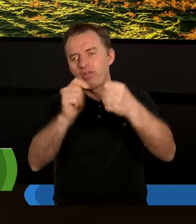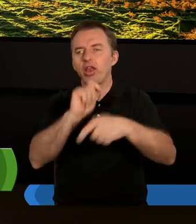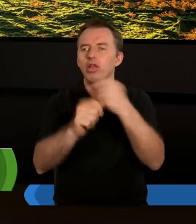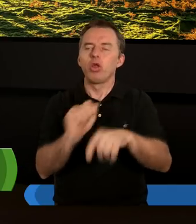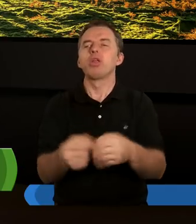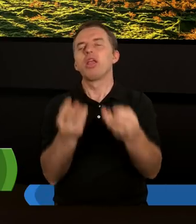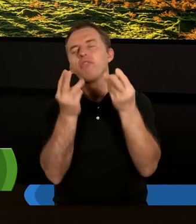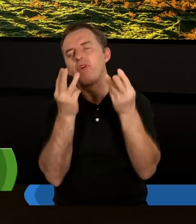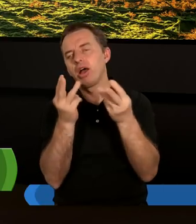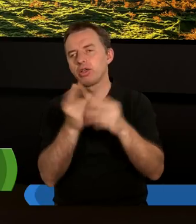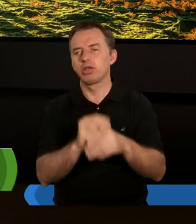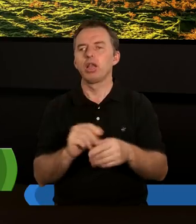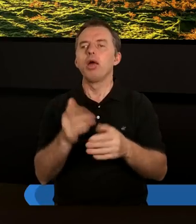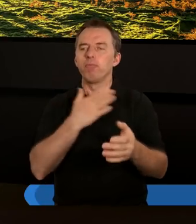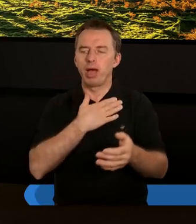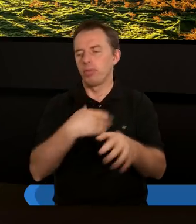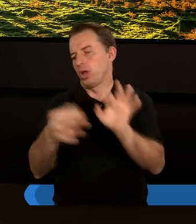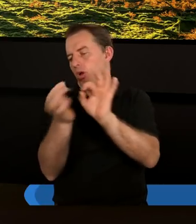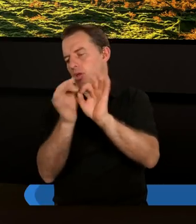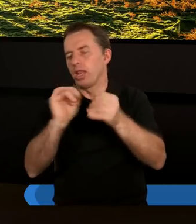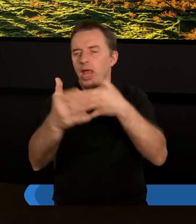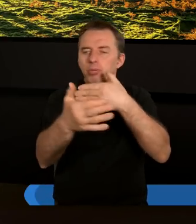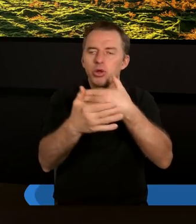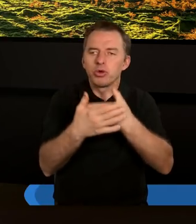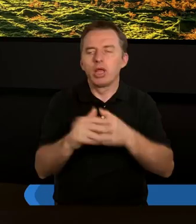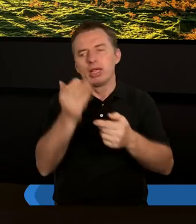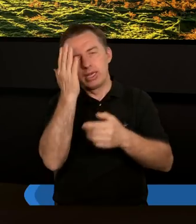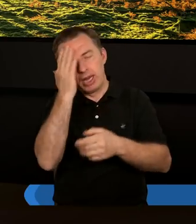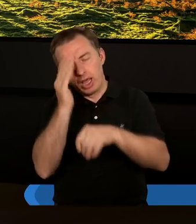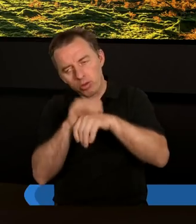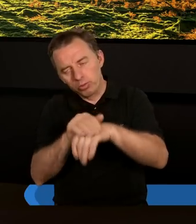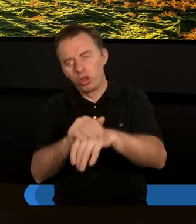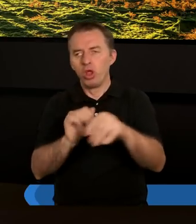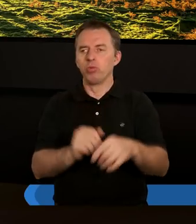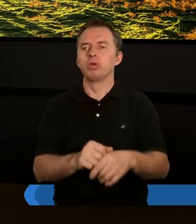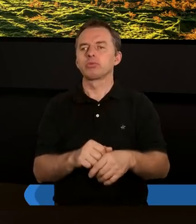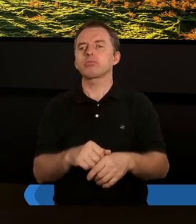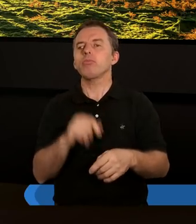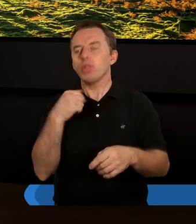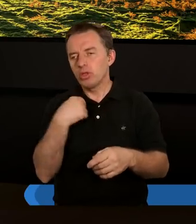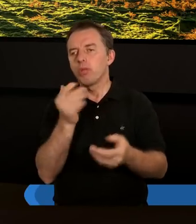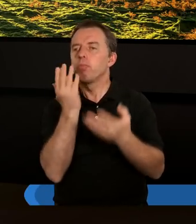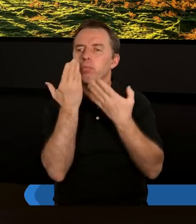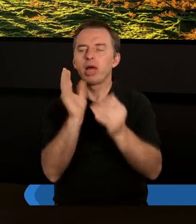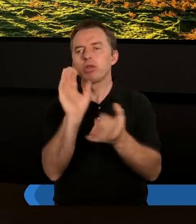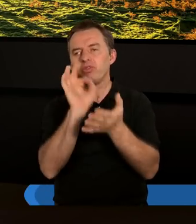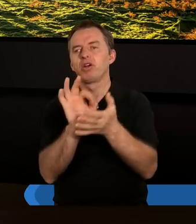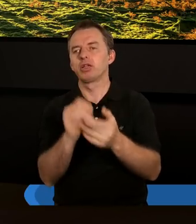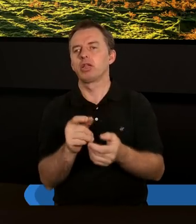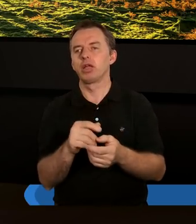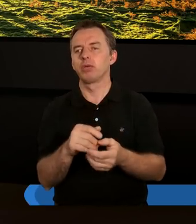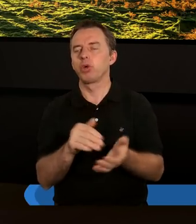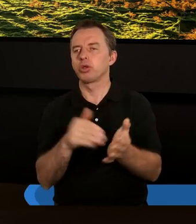Czy to jest istotne, jakie mamy relacje z najbliższymi, ze znajomymi? Pytanie retoryczne, bardzo